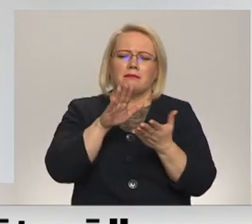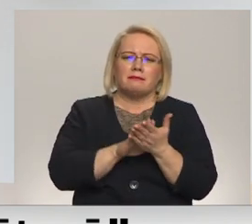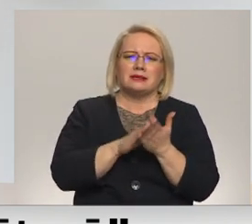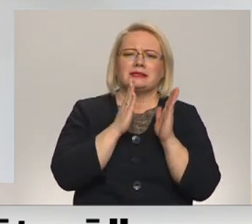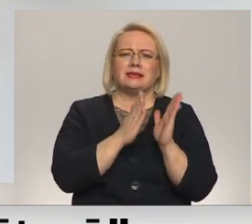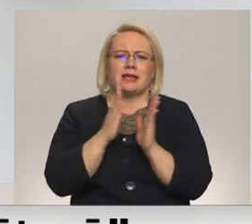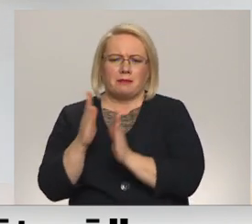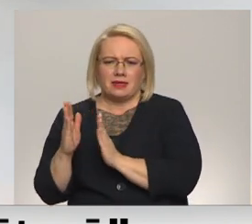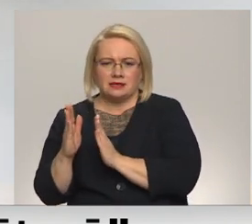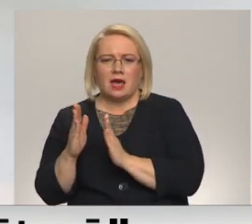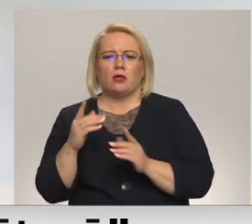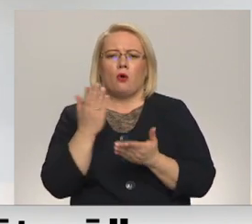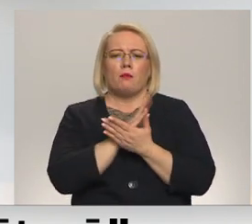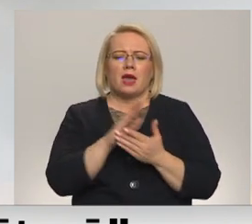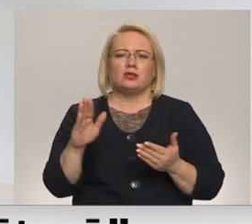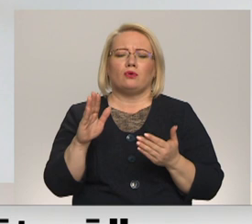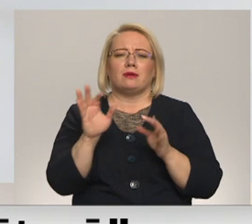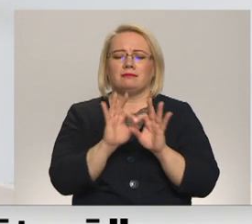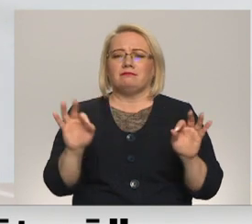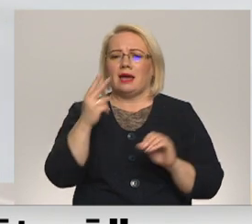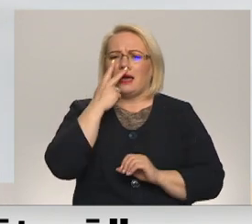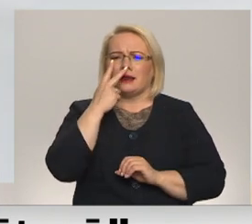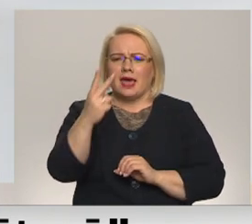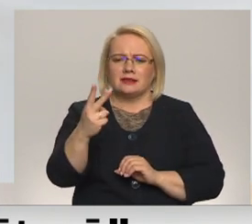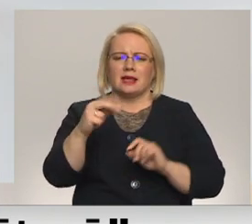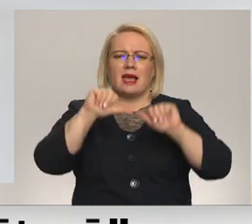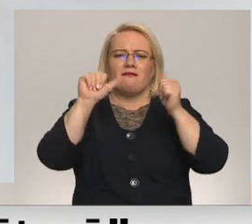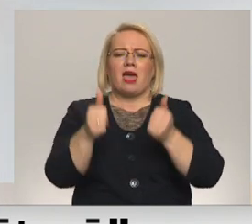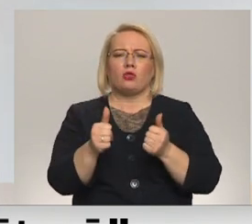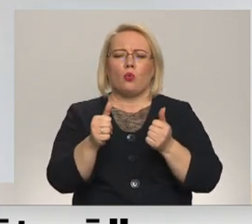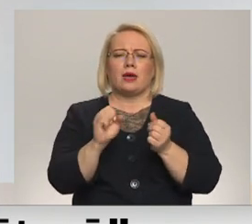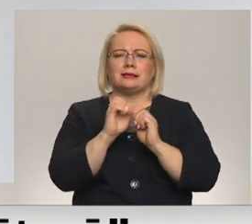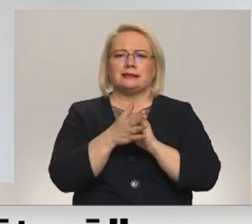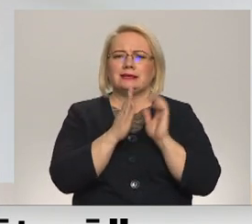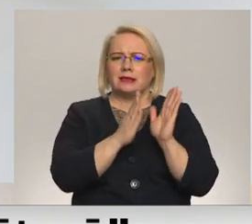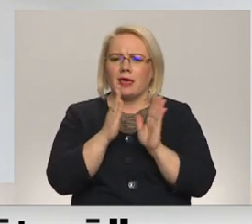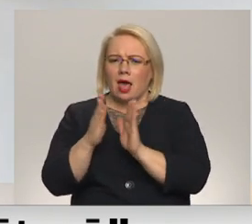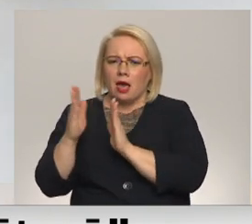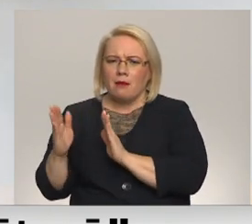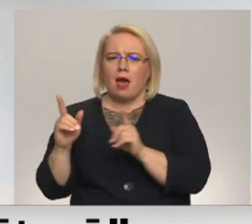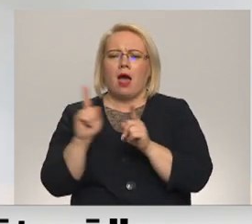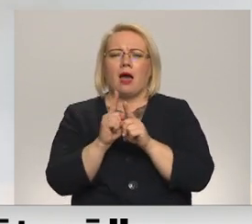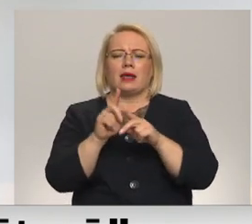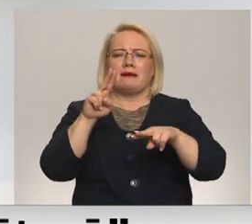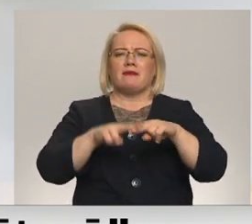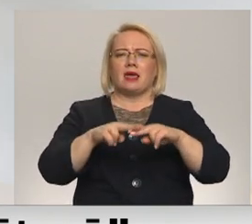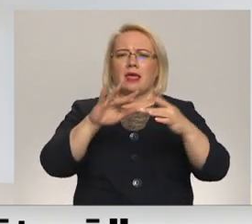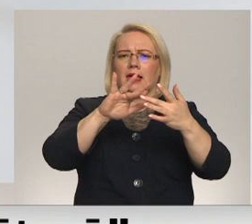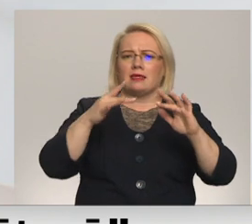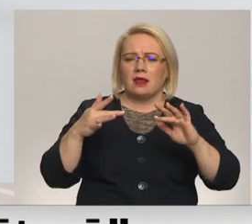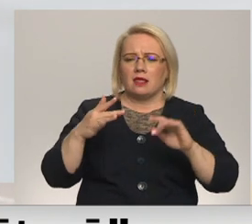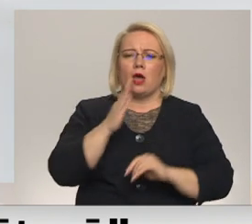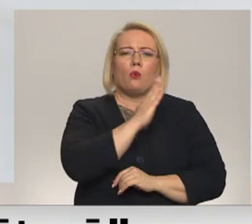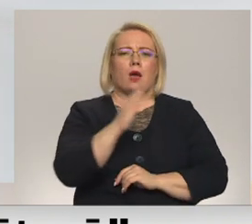to redzēt, ka veidojas sistēma, veidojas vieta internetā, patrs cilvēks var